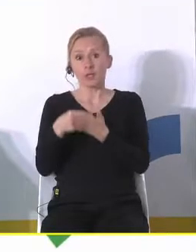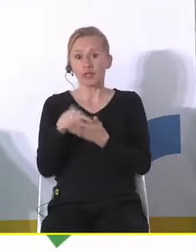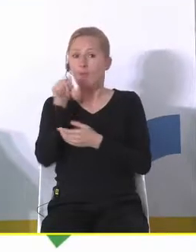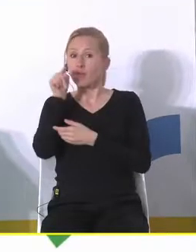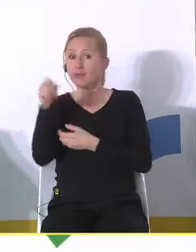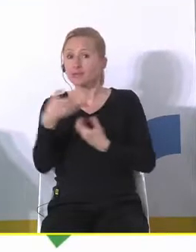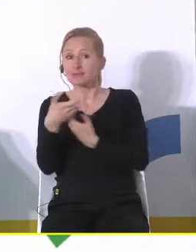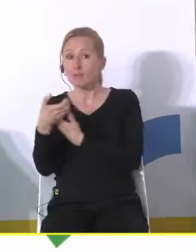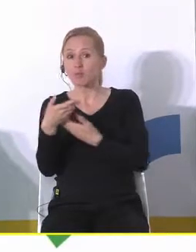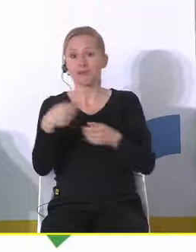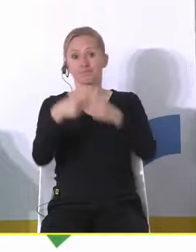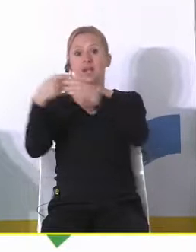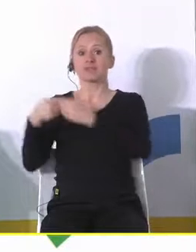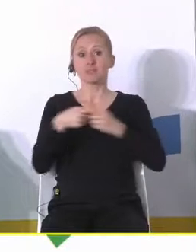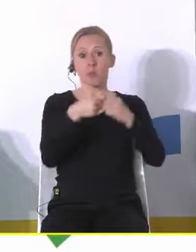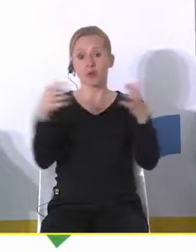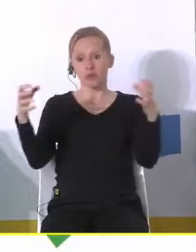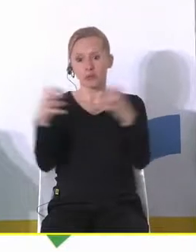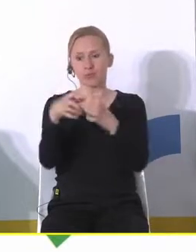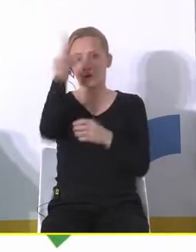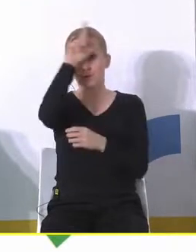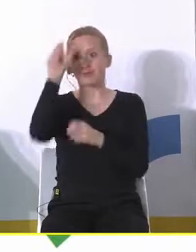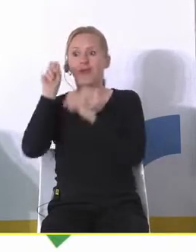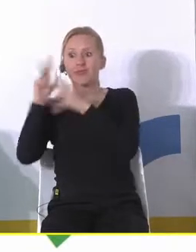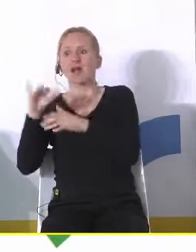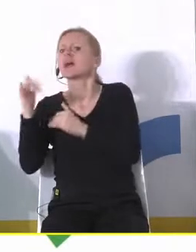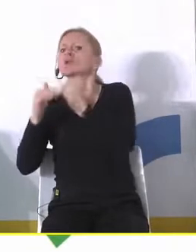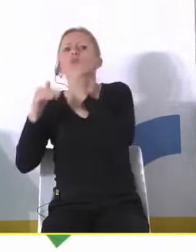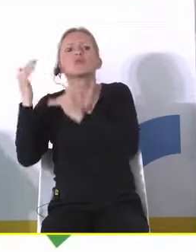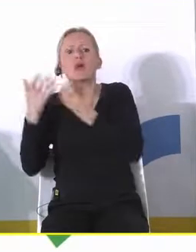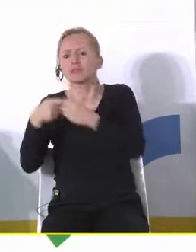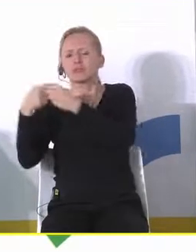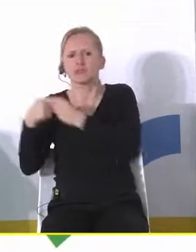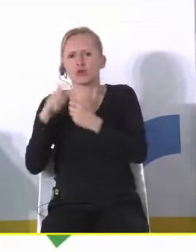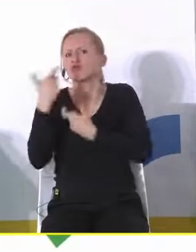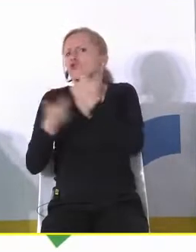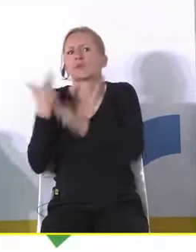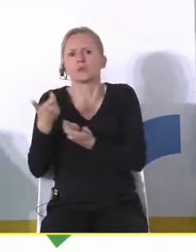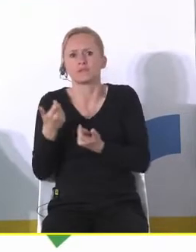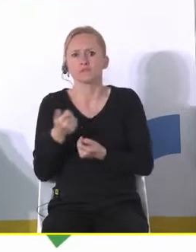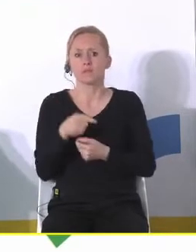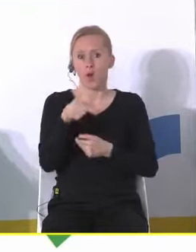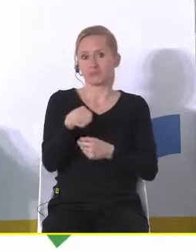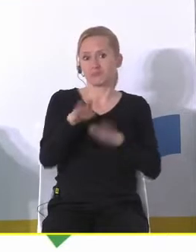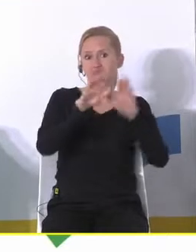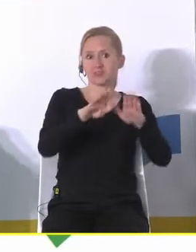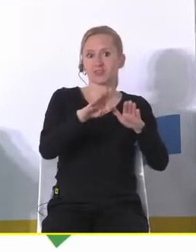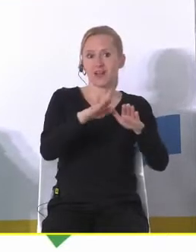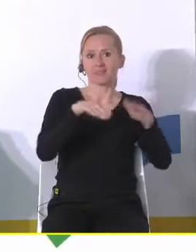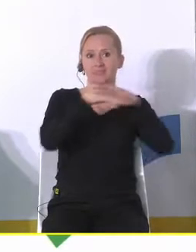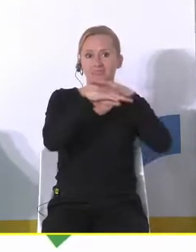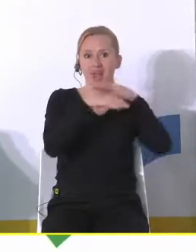on ma budować wspólnotę tak a jak on ma budować wspólnotę co on robi no stoi w